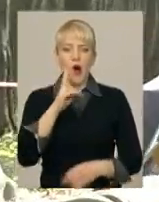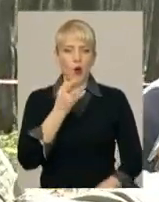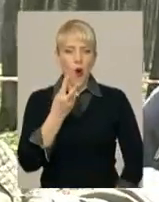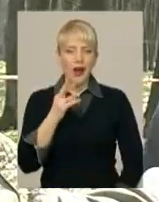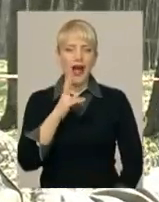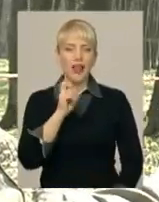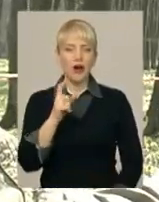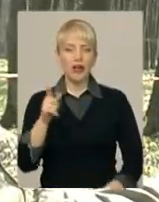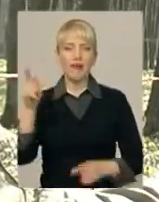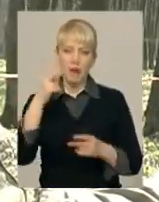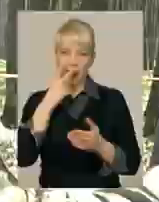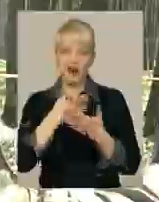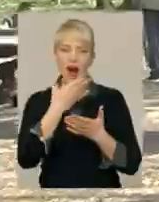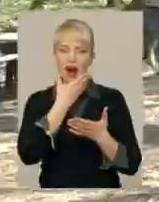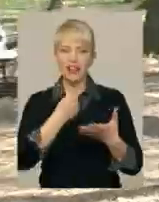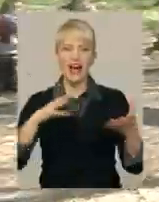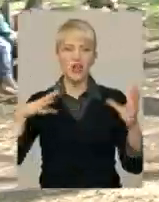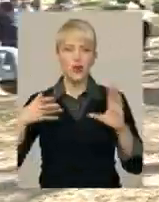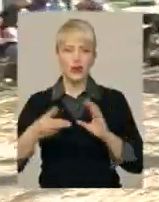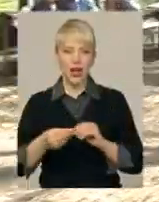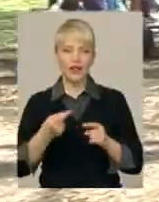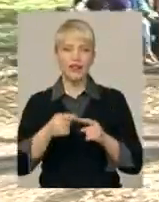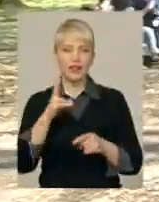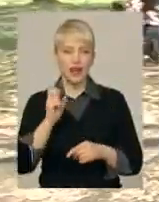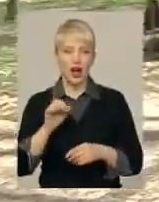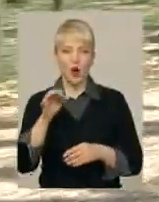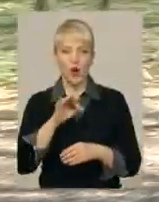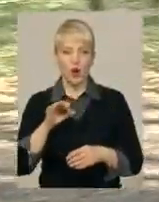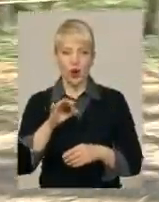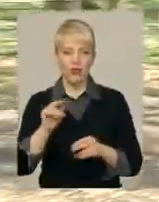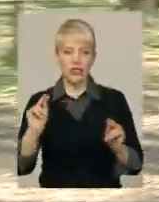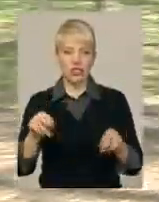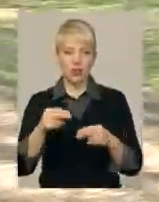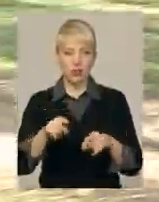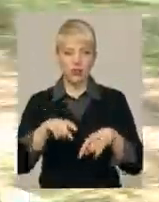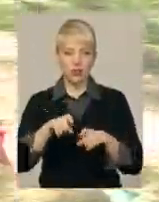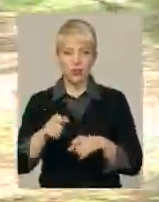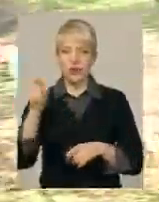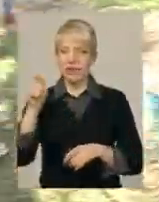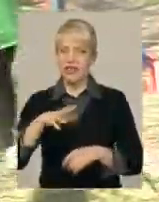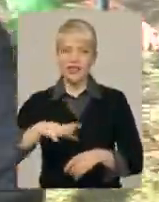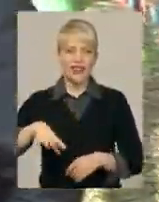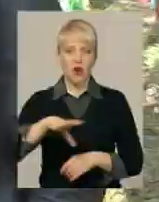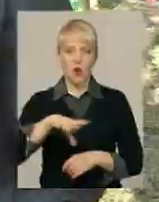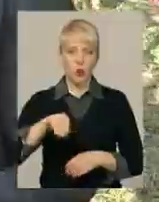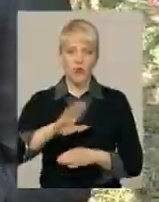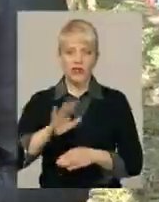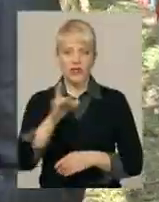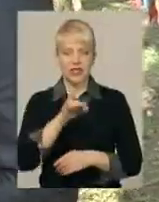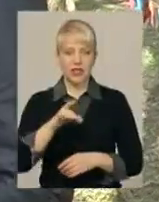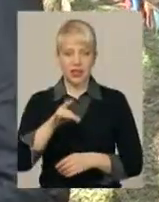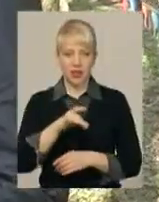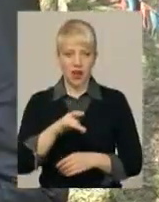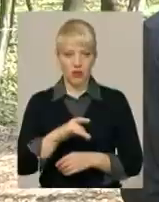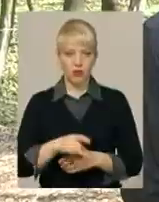теж показує досить добрі результати. На обласний чемпіонат з Кросу приїхали не з усіх районів, каже президент Федерації легкої атлетики Хмельницької області